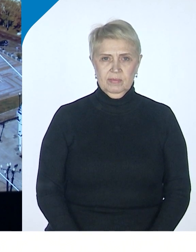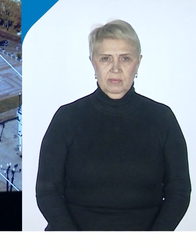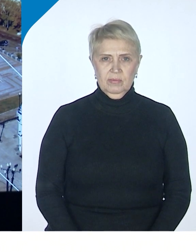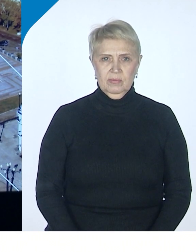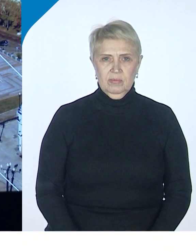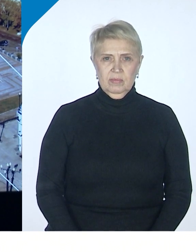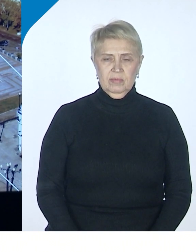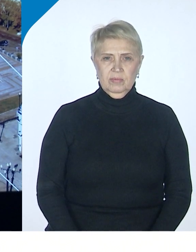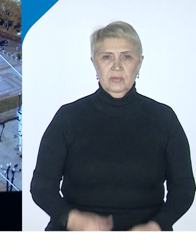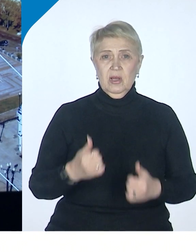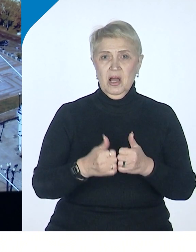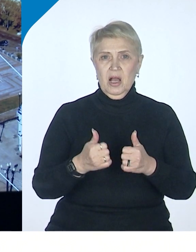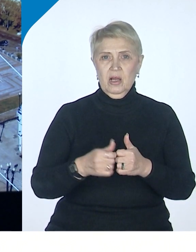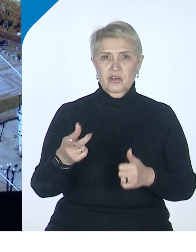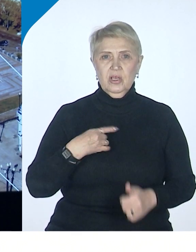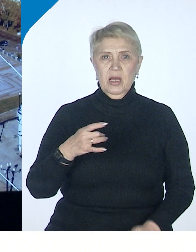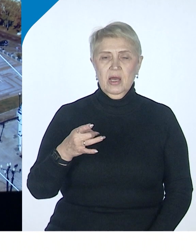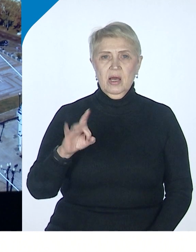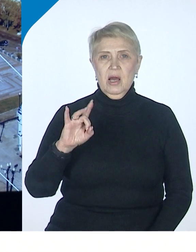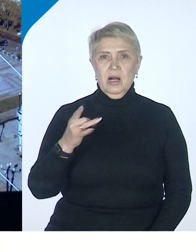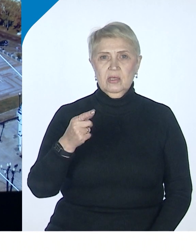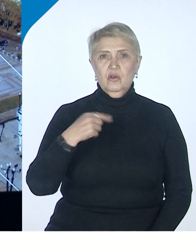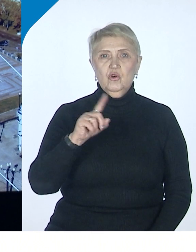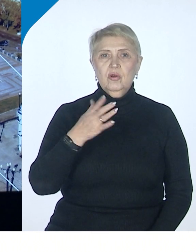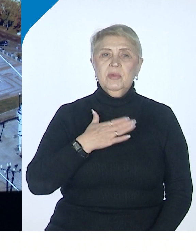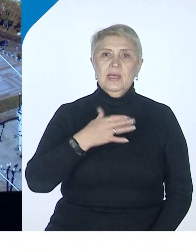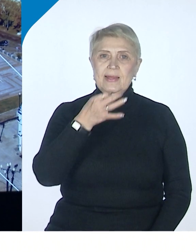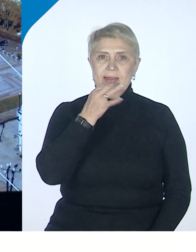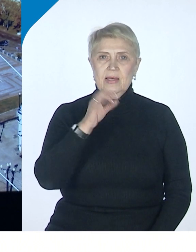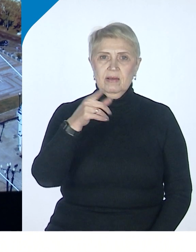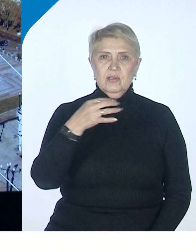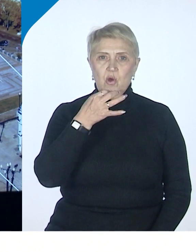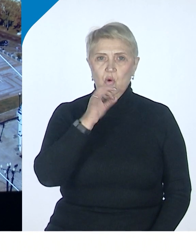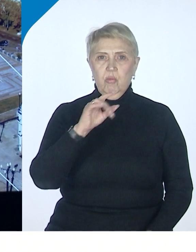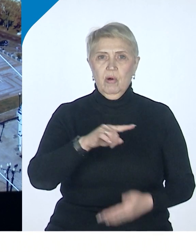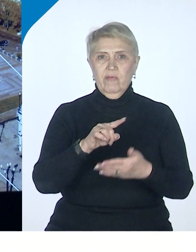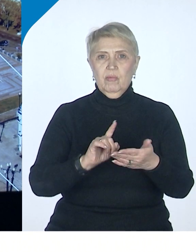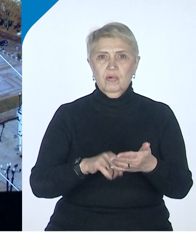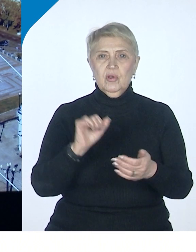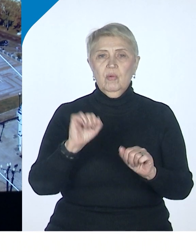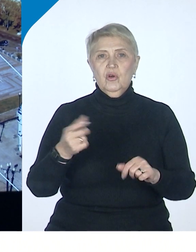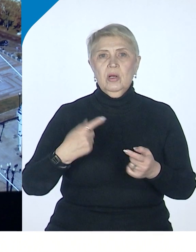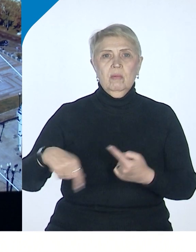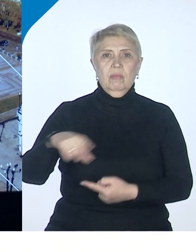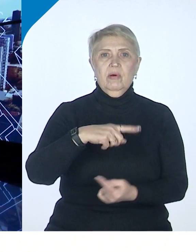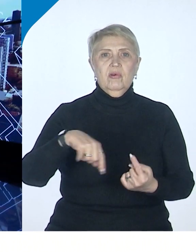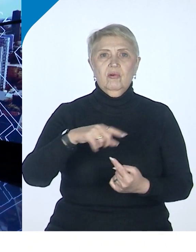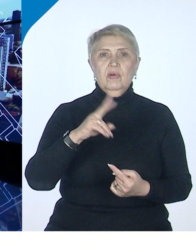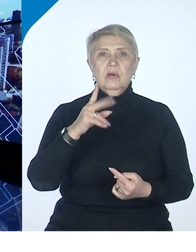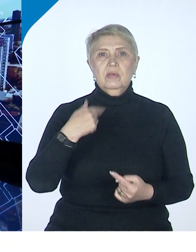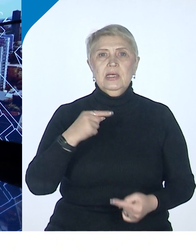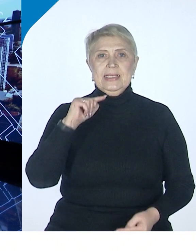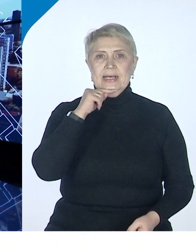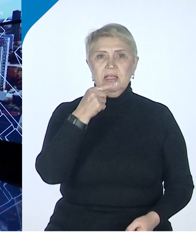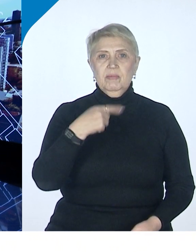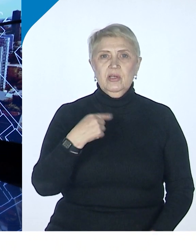но каждый раз, вот что мне нравится, любой вопрос можно повернуть, а как вы на это смотрите, ну что это значит с экономической